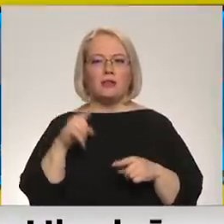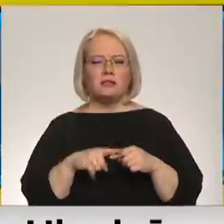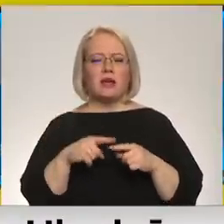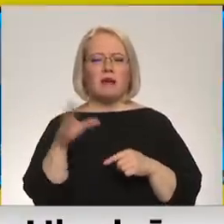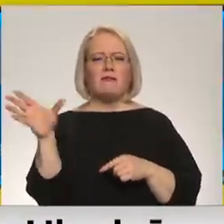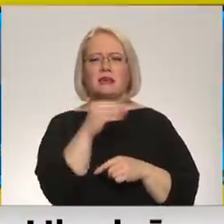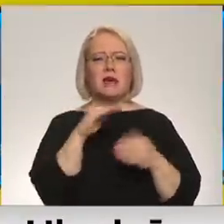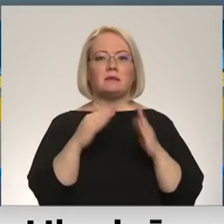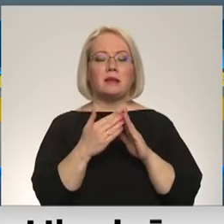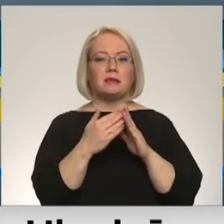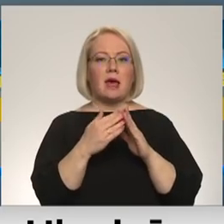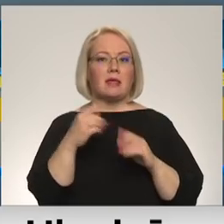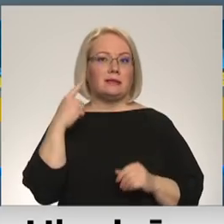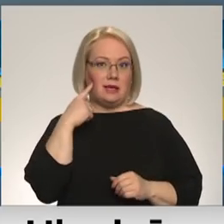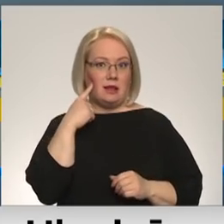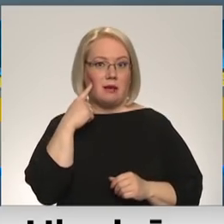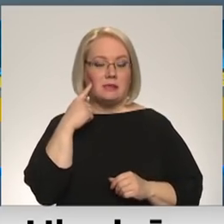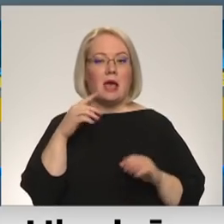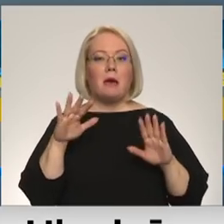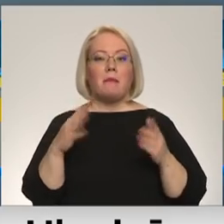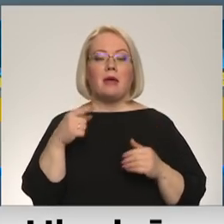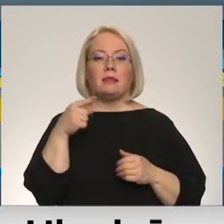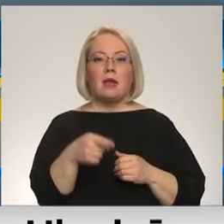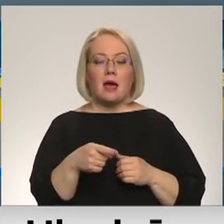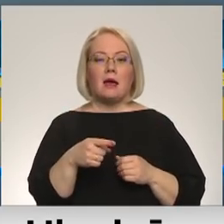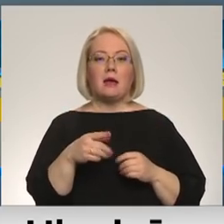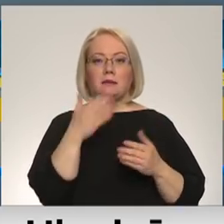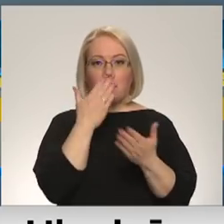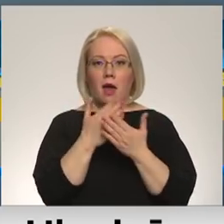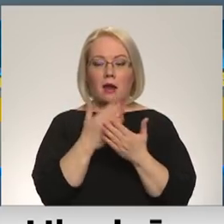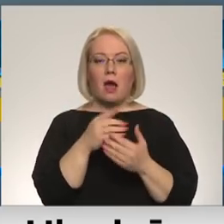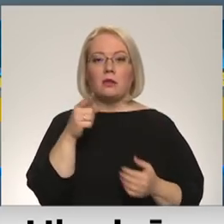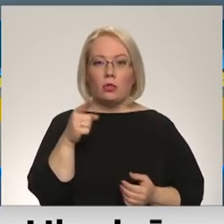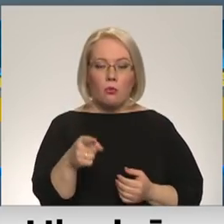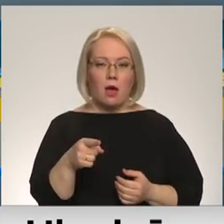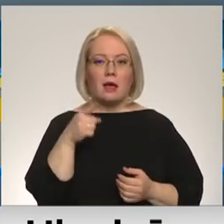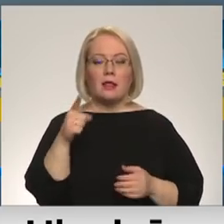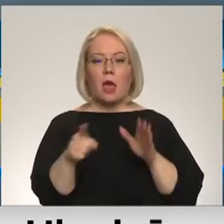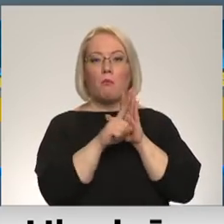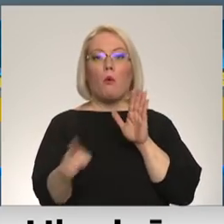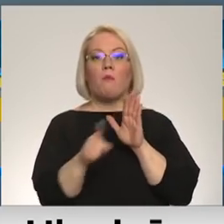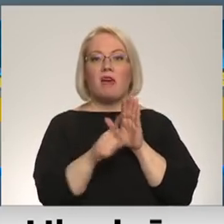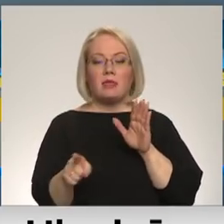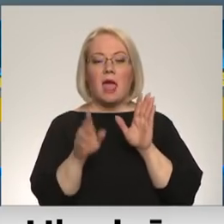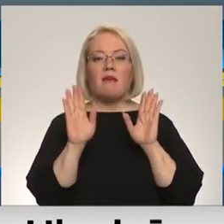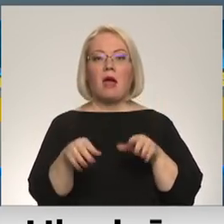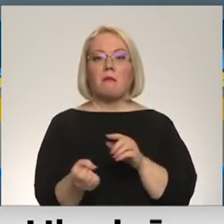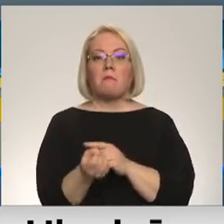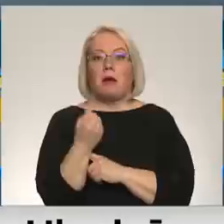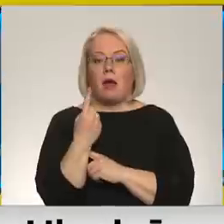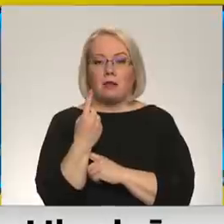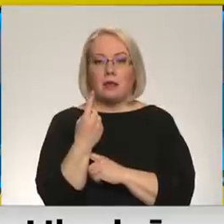Tā ir liecība tam, ka šie bumvedēji varētu parādīties